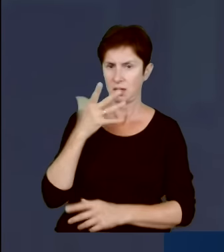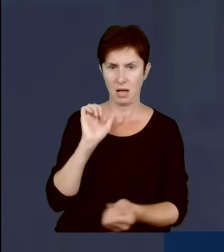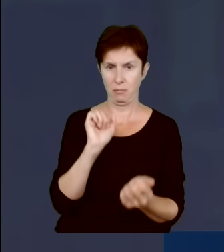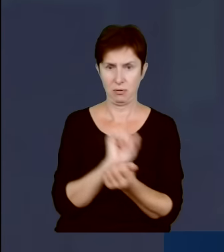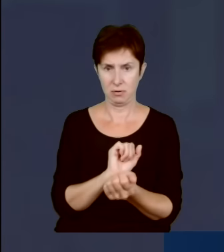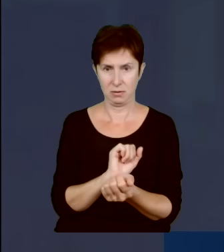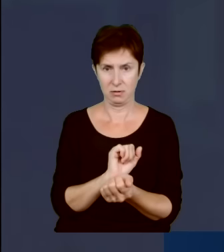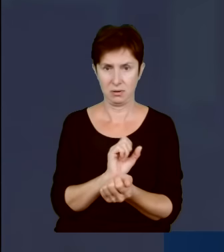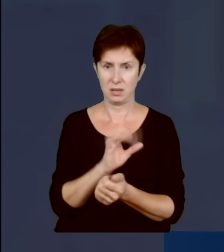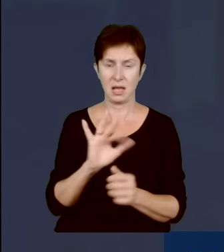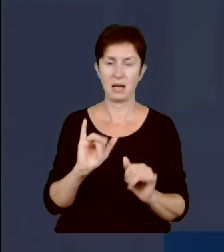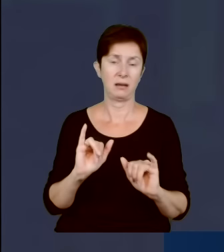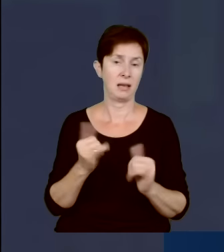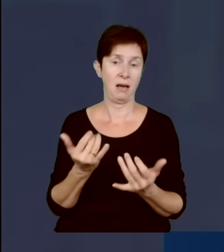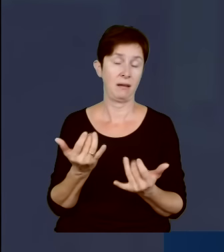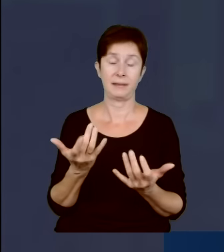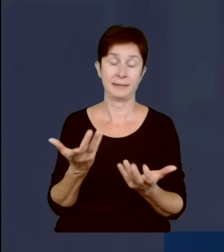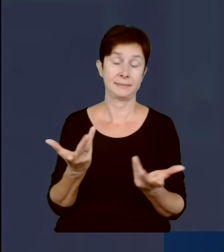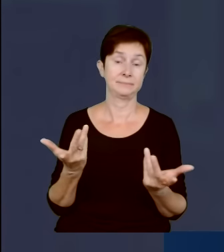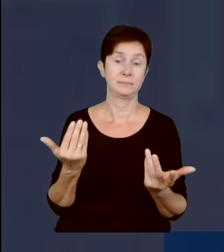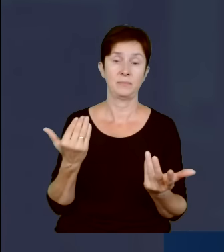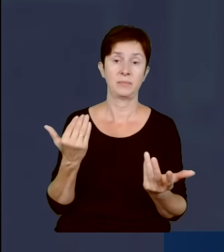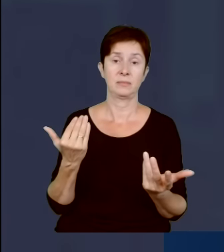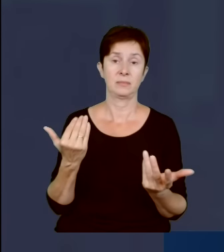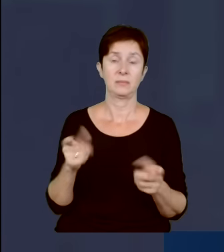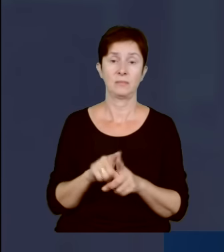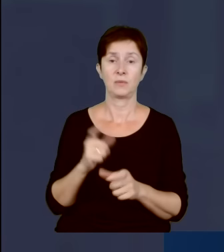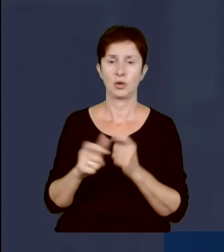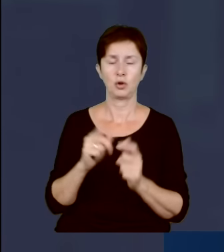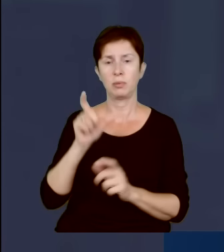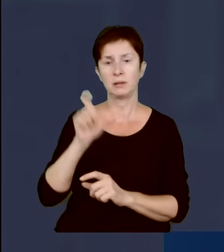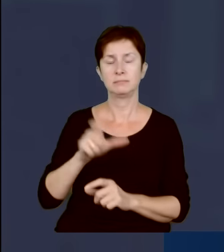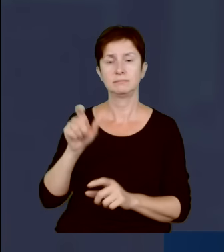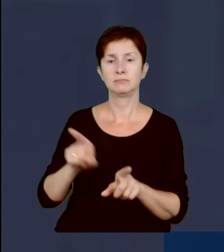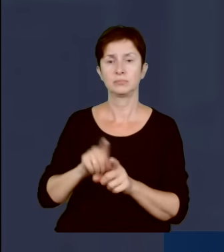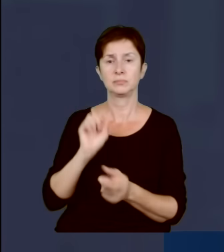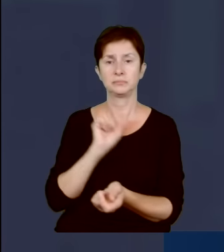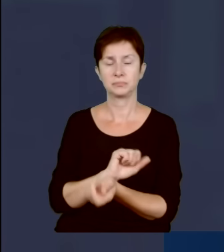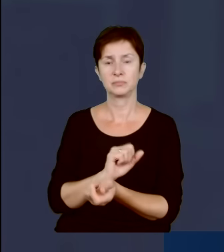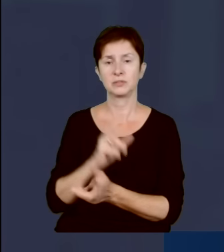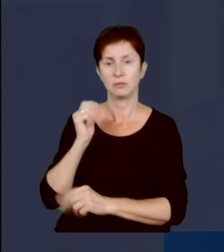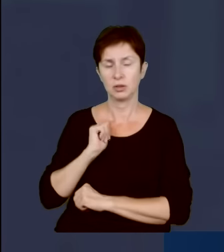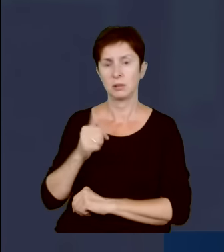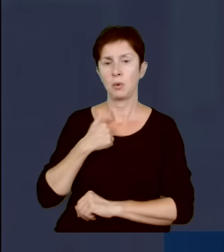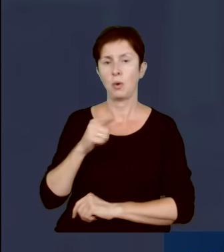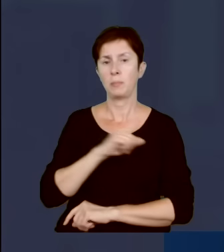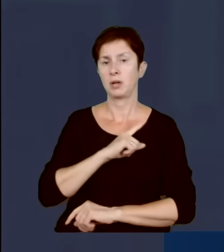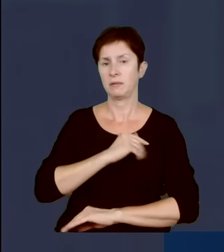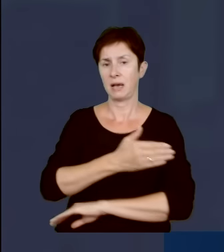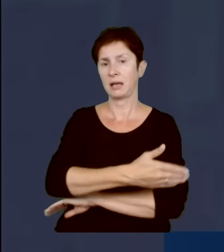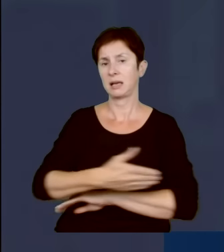tak jak to zrobili wobec żołnierzy, którzy strzegli granicy naszego kraju.